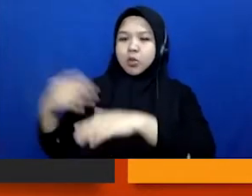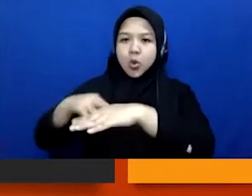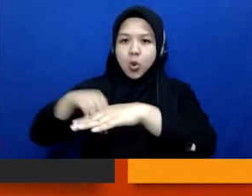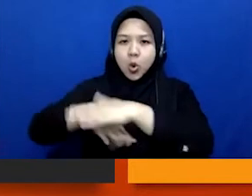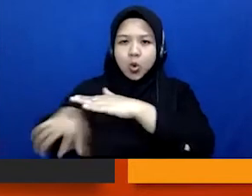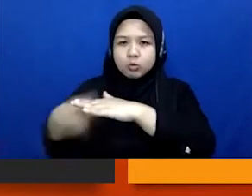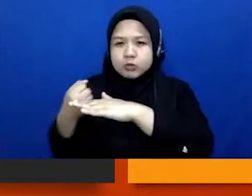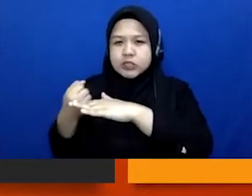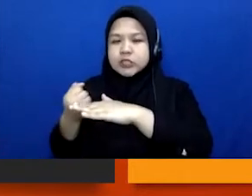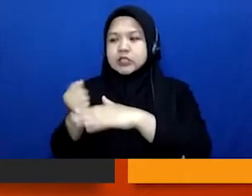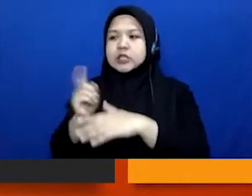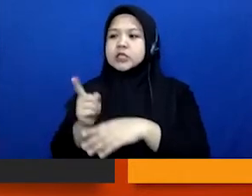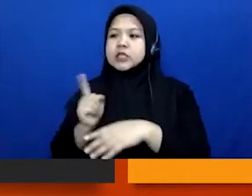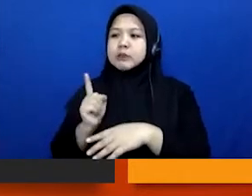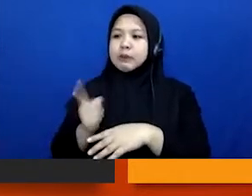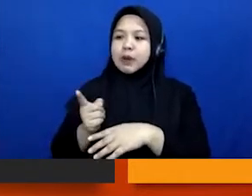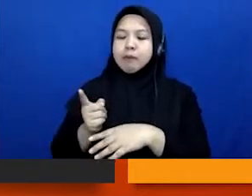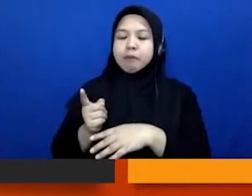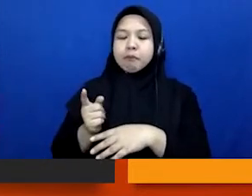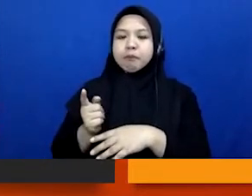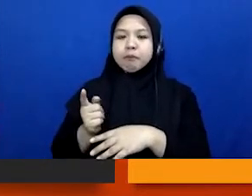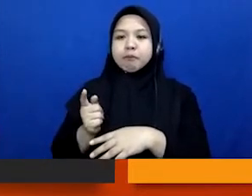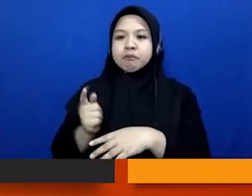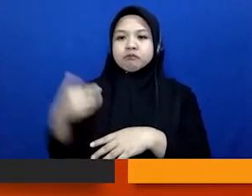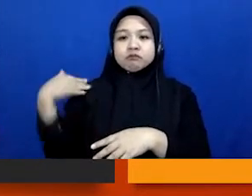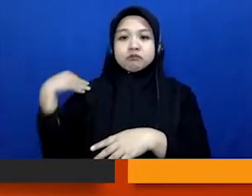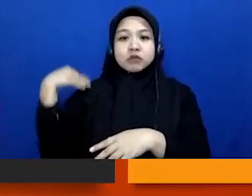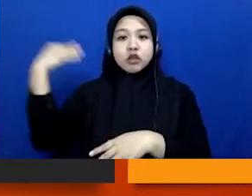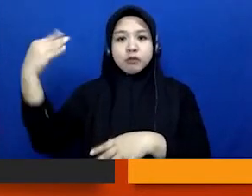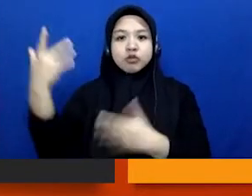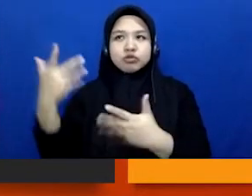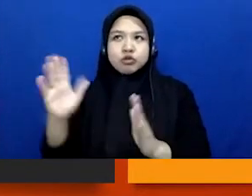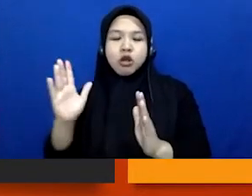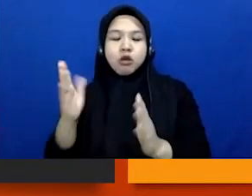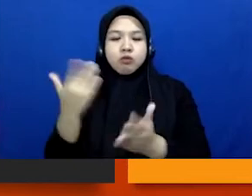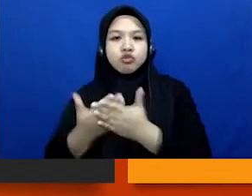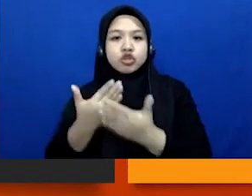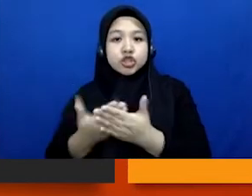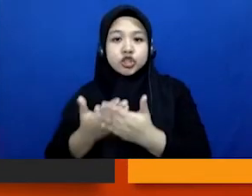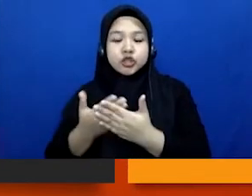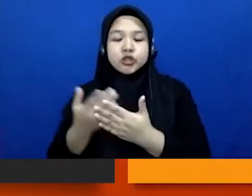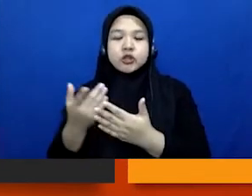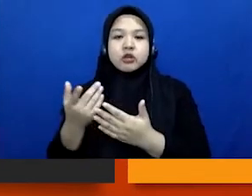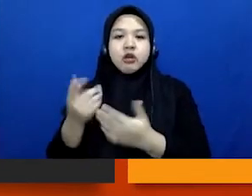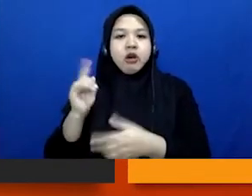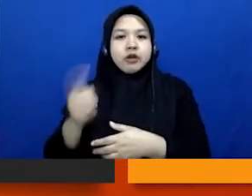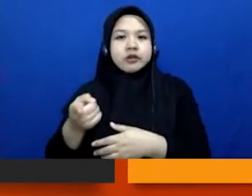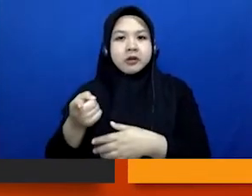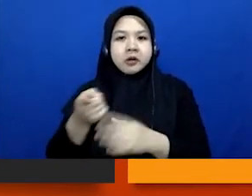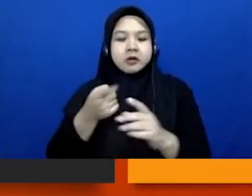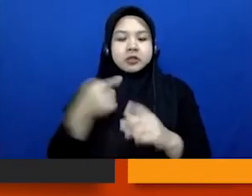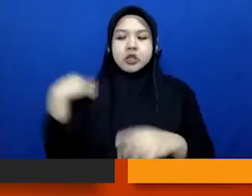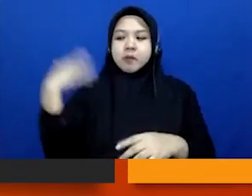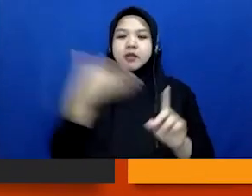dia memang sejak awal terbukti, ada penyelewengan